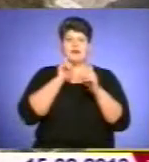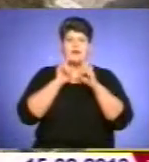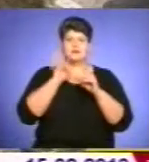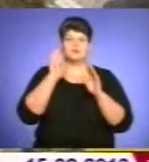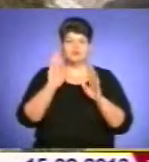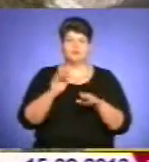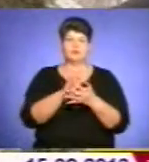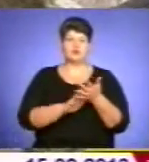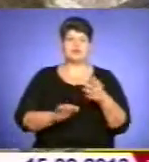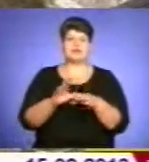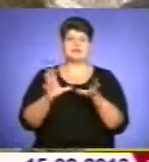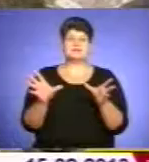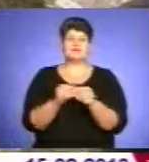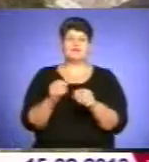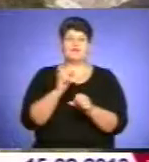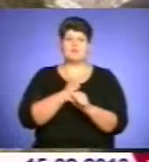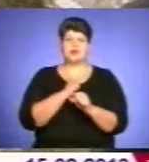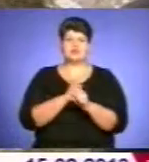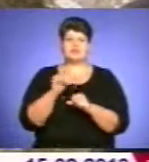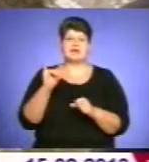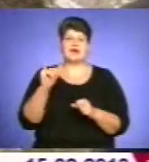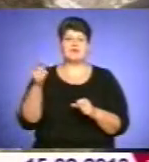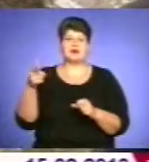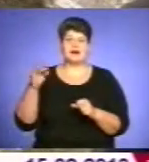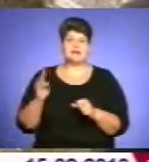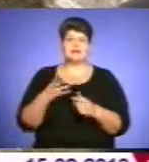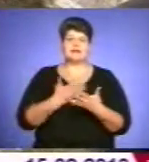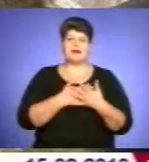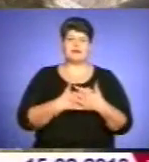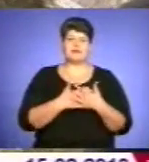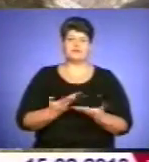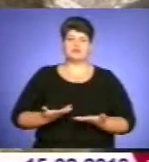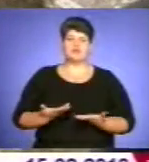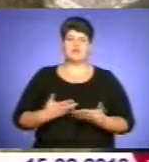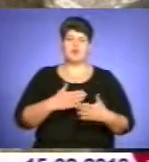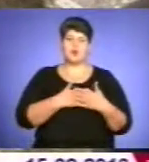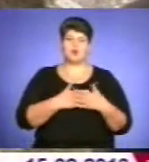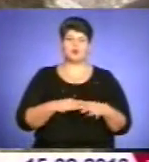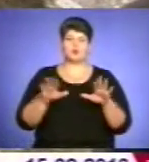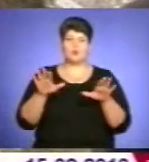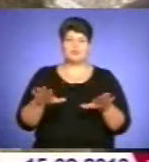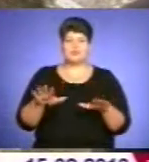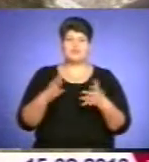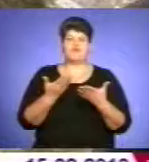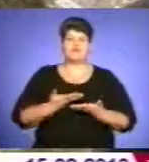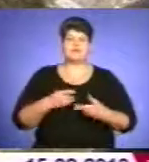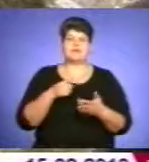спрацю з організацією афганців, подякувати афганцям за їх активну життєву і громадську позицію і в житті міста, в житті держави,